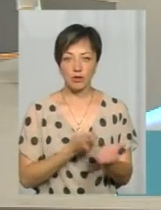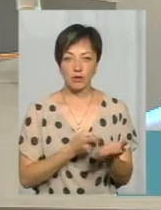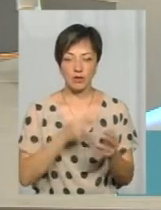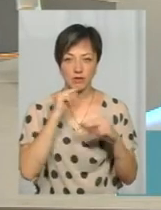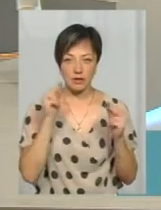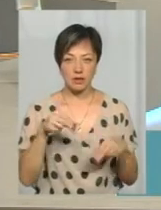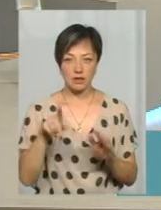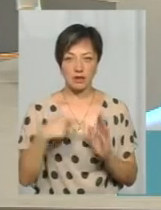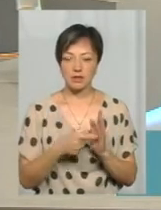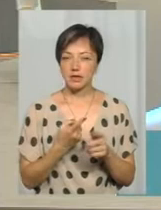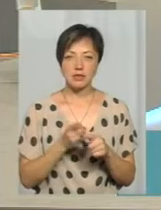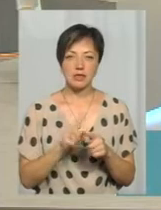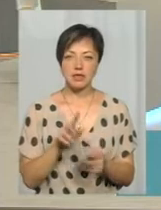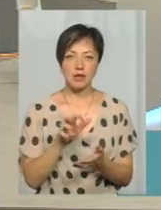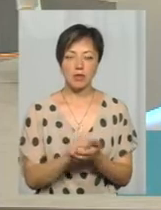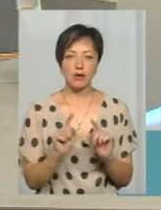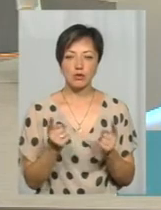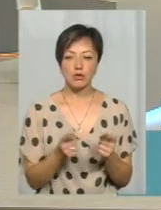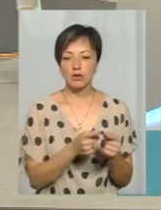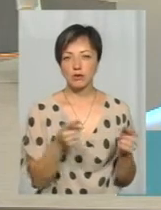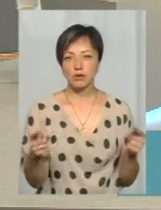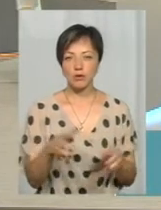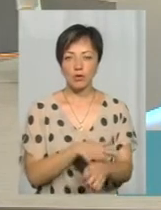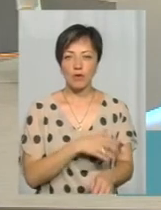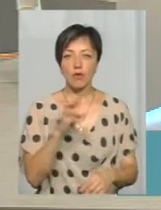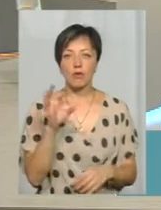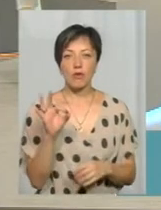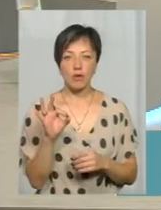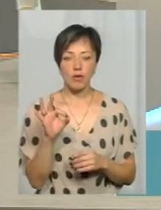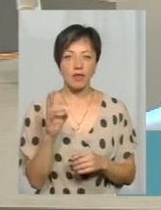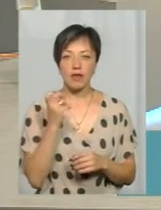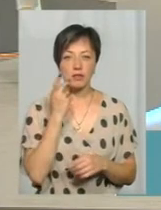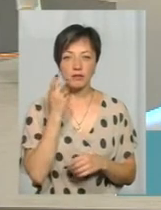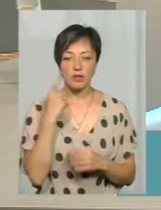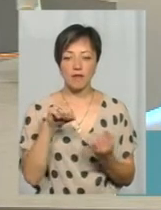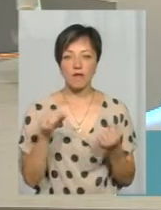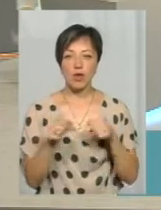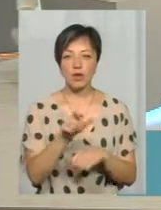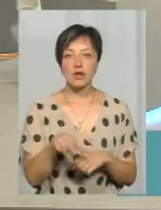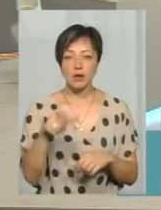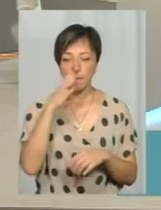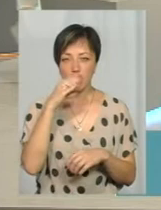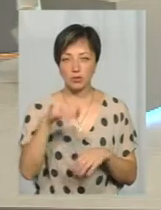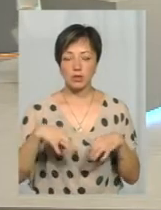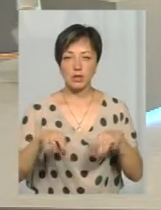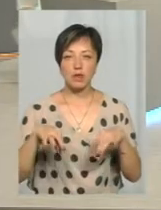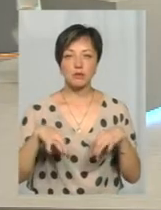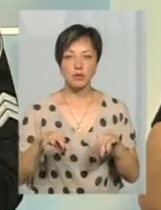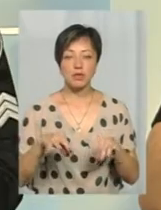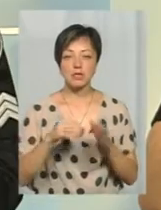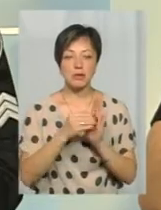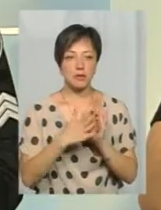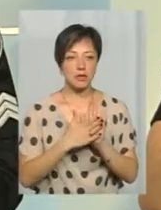Це займає дуже, скажімо так, великий проміжок часу, оскільки не завжди водії, навіть тих самих маршрутних транспортних засобів,